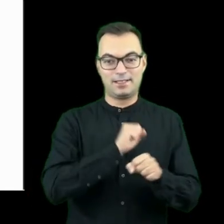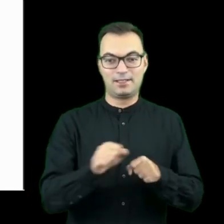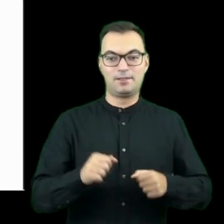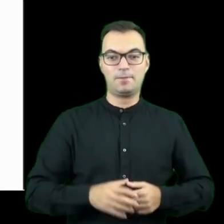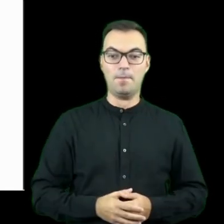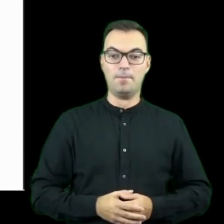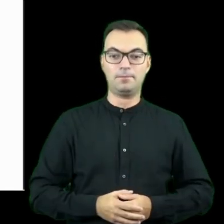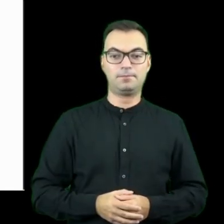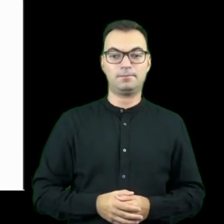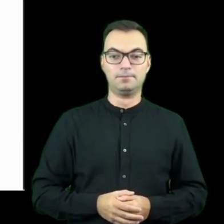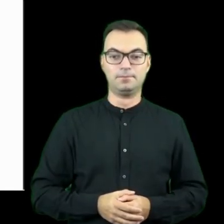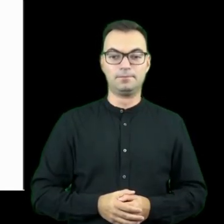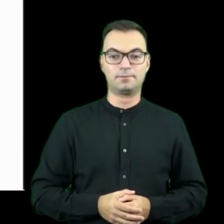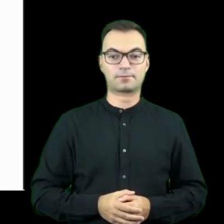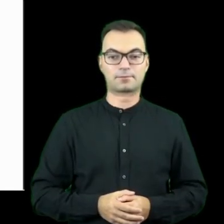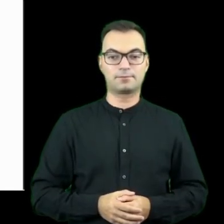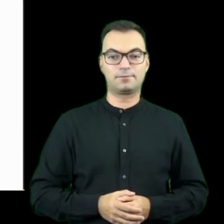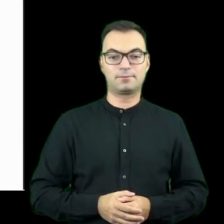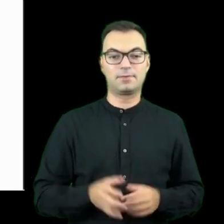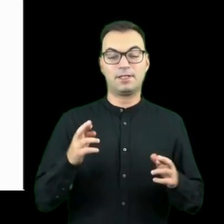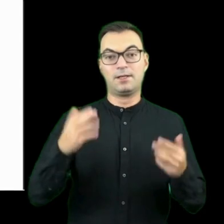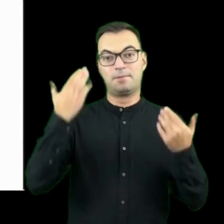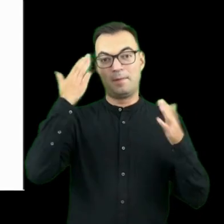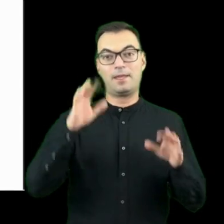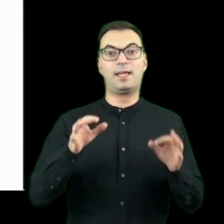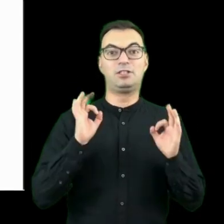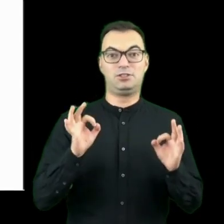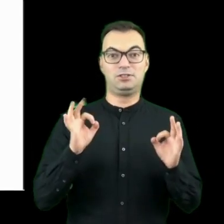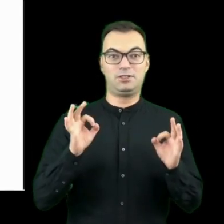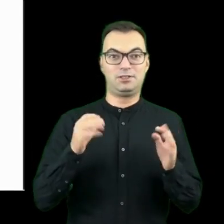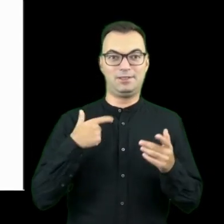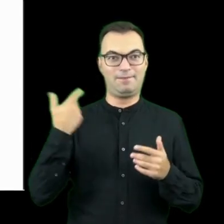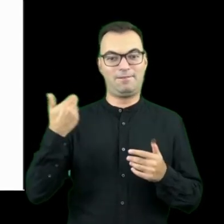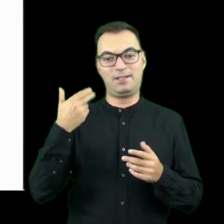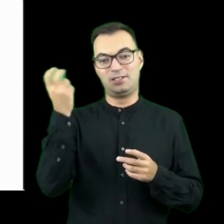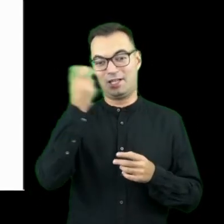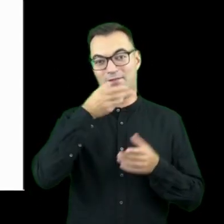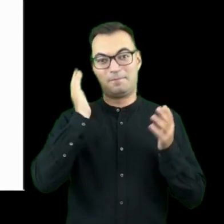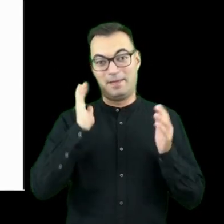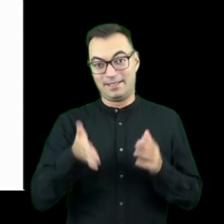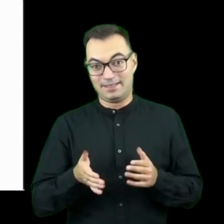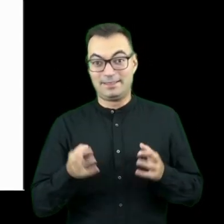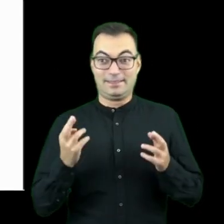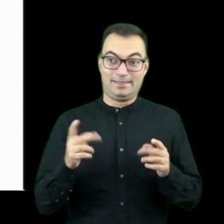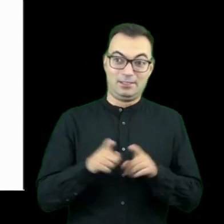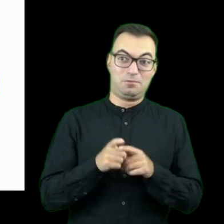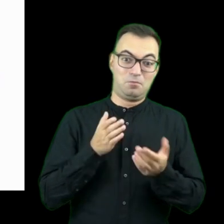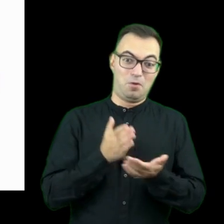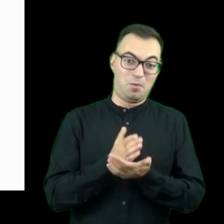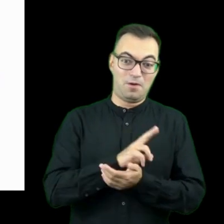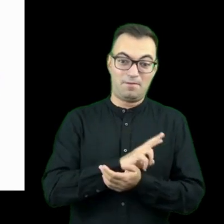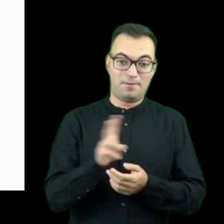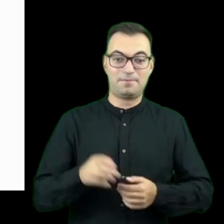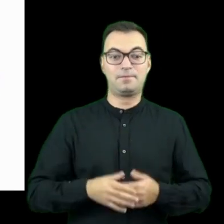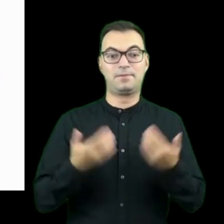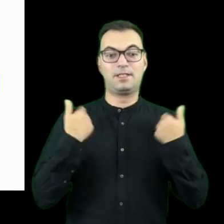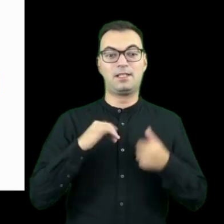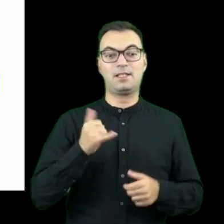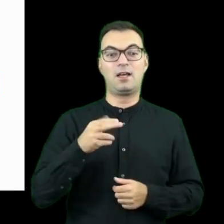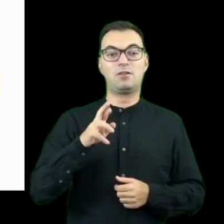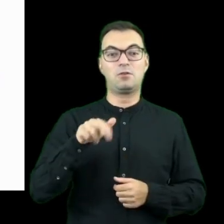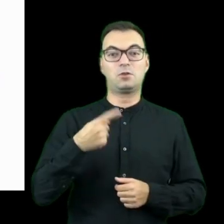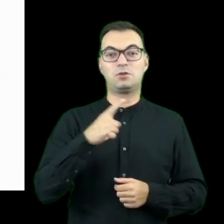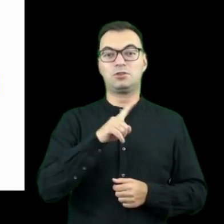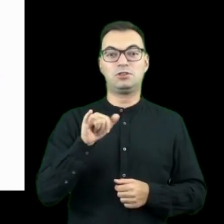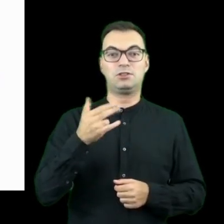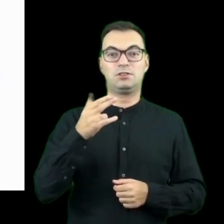mam nadzieję, że to, co dzisiaj pokażę, będzie dla Was ciekawe i pomocne. Ja się nazywam Janek